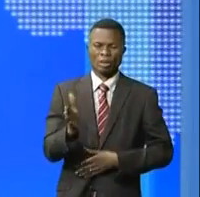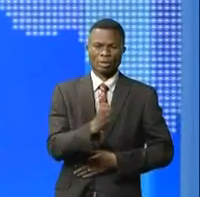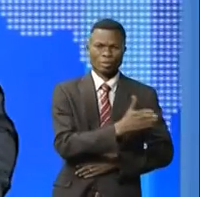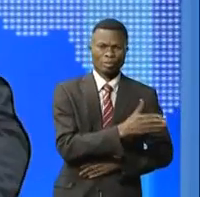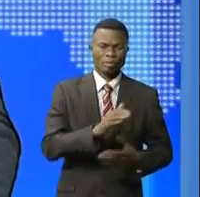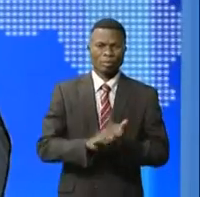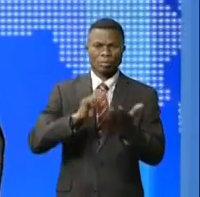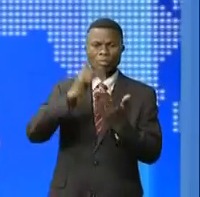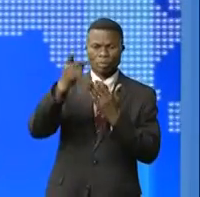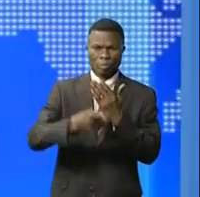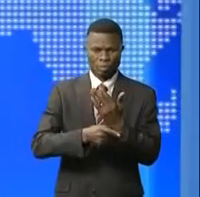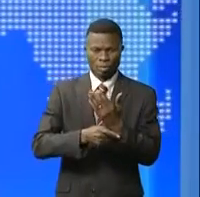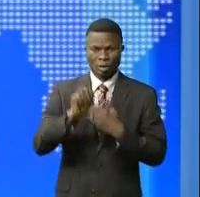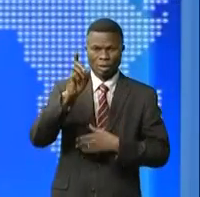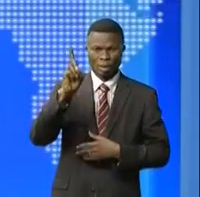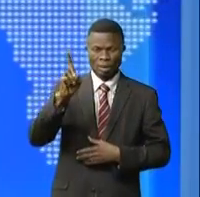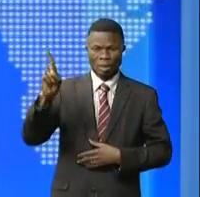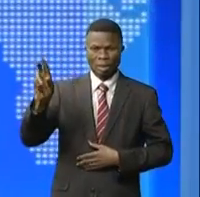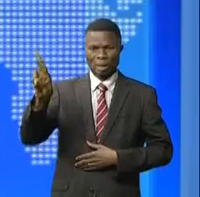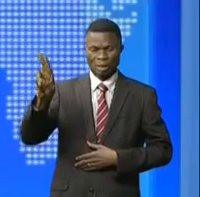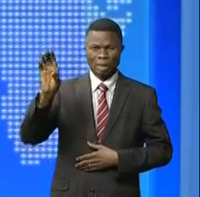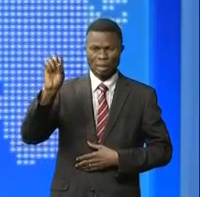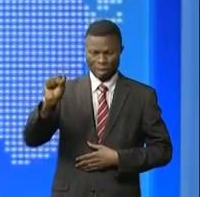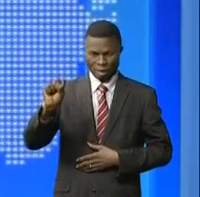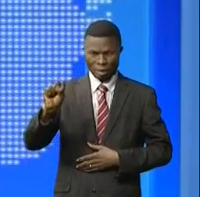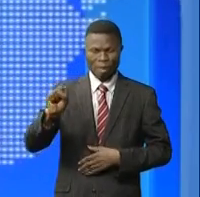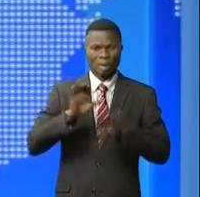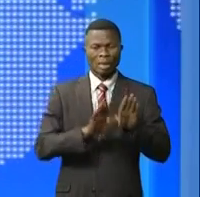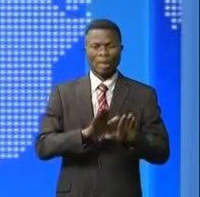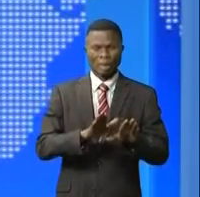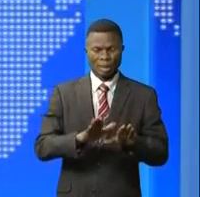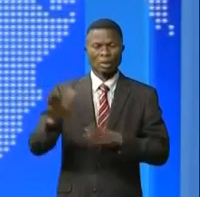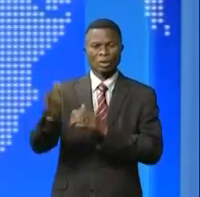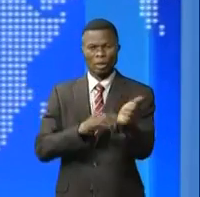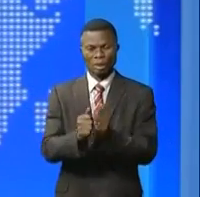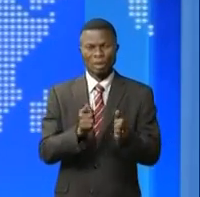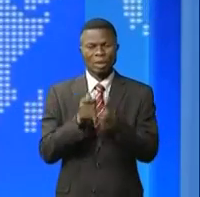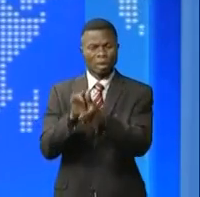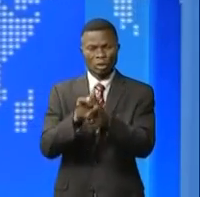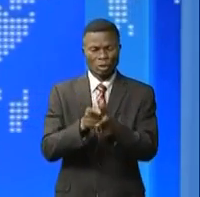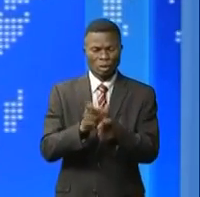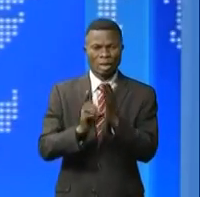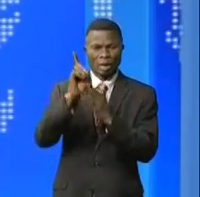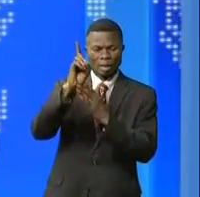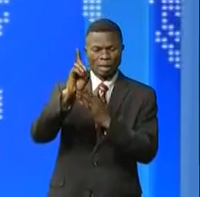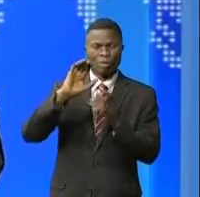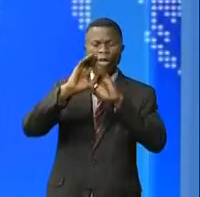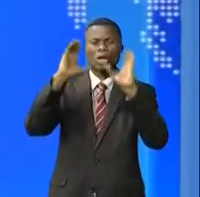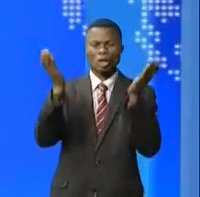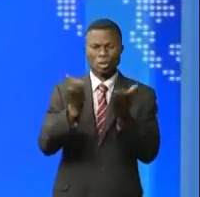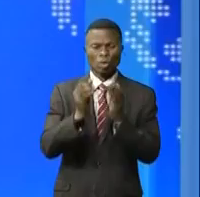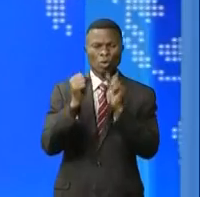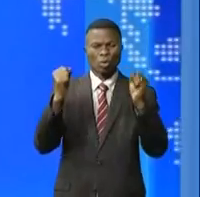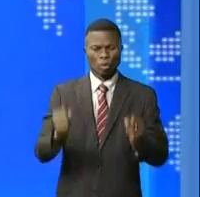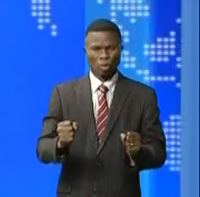Le programme DDR-S entendait désarmement, démobilisation, relèvement communautaire et stabilisation.